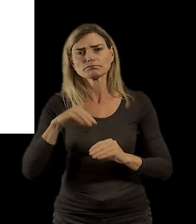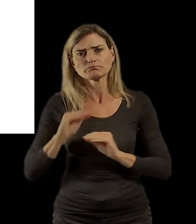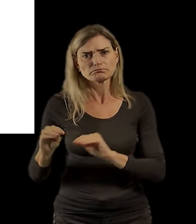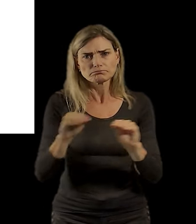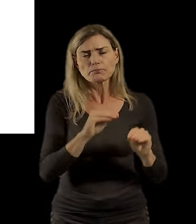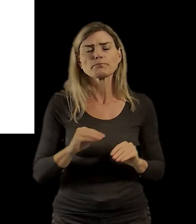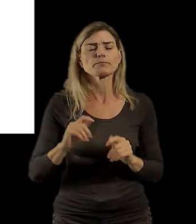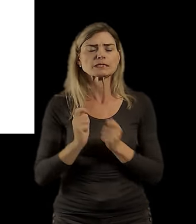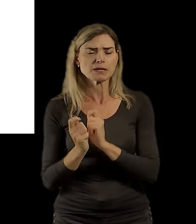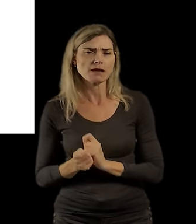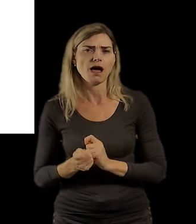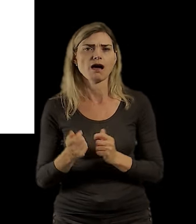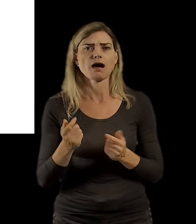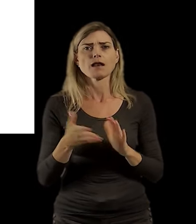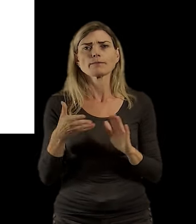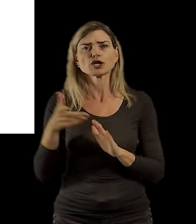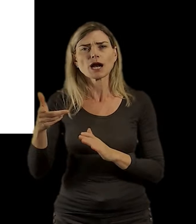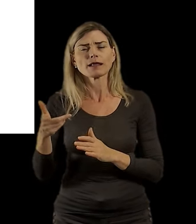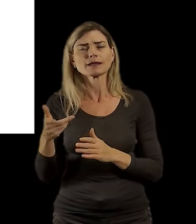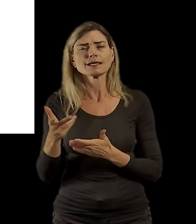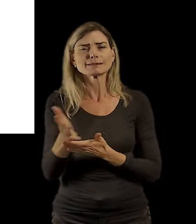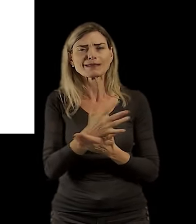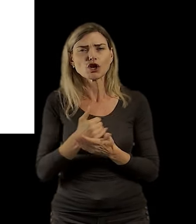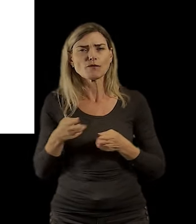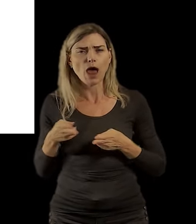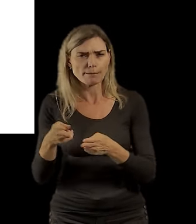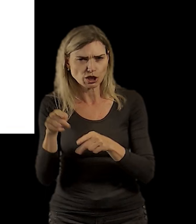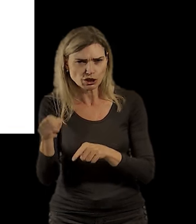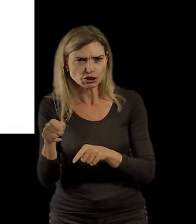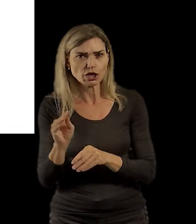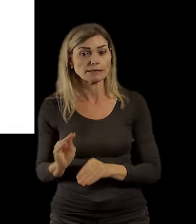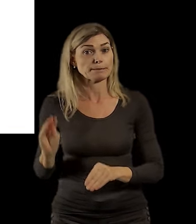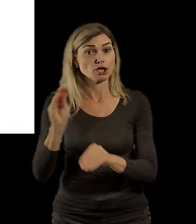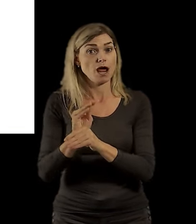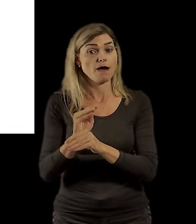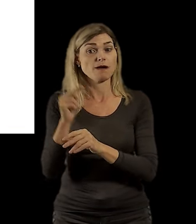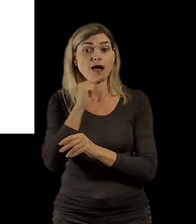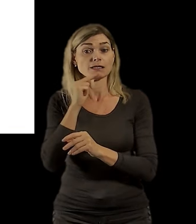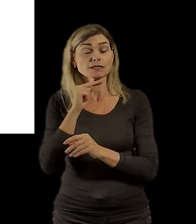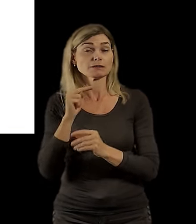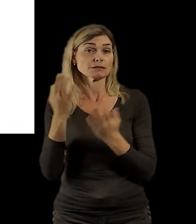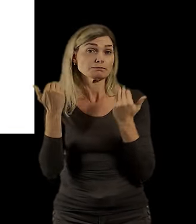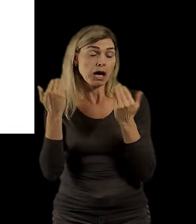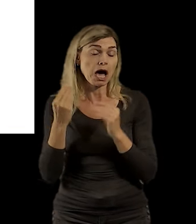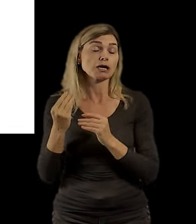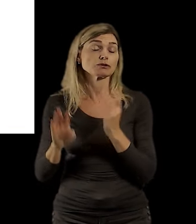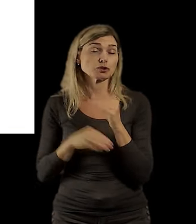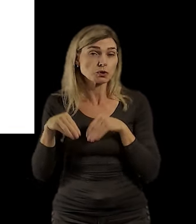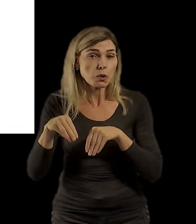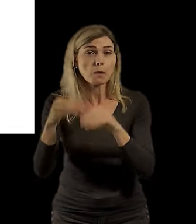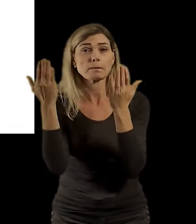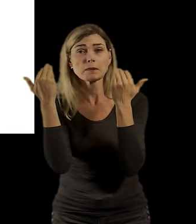toho, co se povedlo na Smetanově nábřeží, podařilo se tam přidat zeleň, přidat rozšířit tu